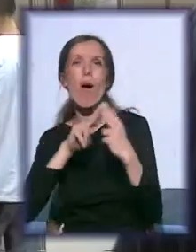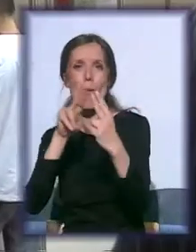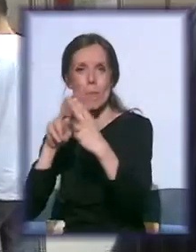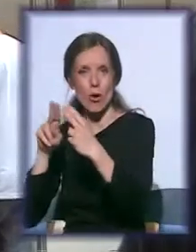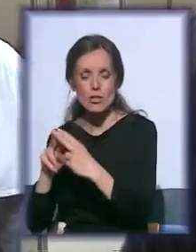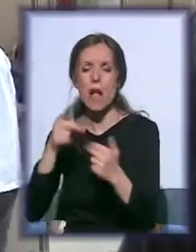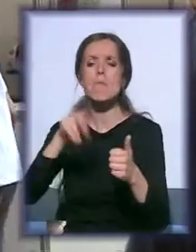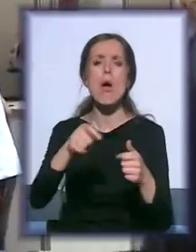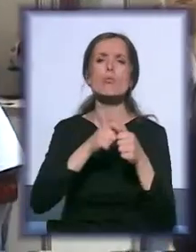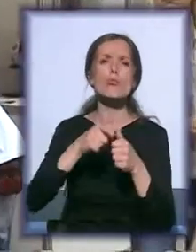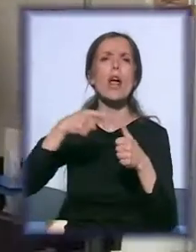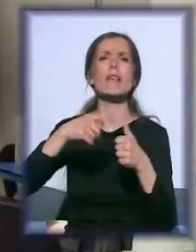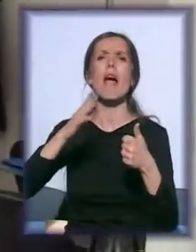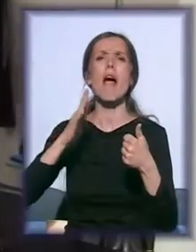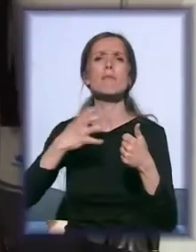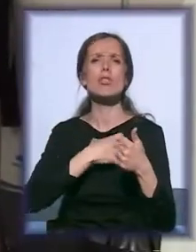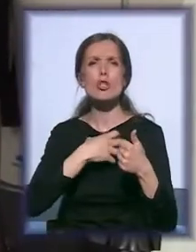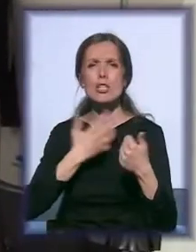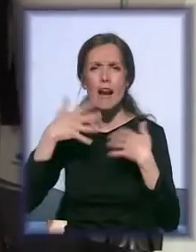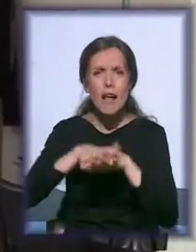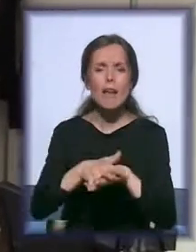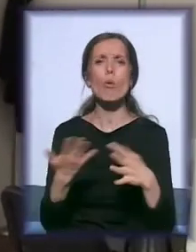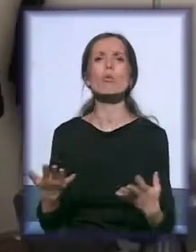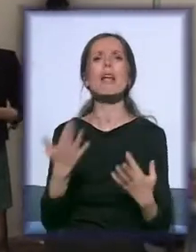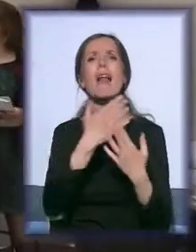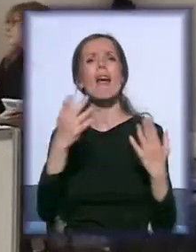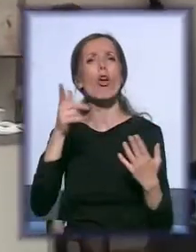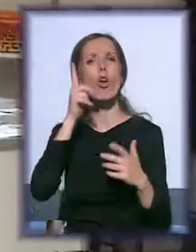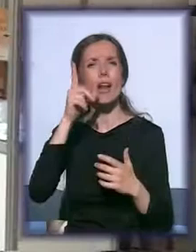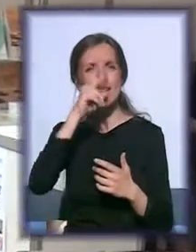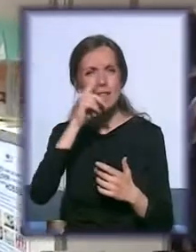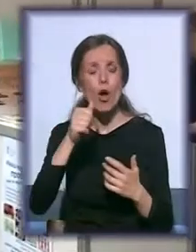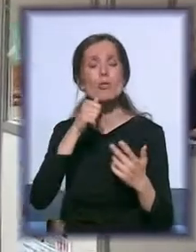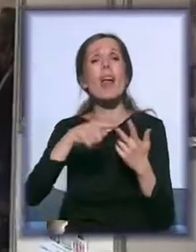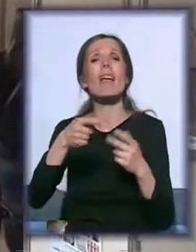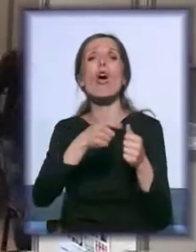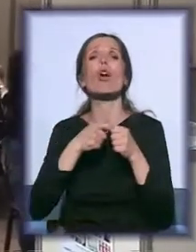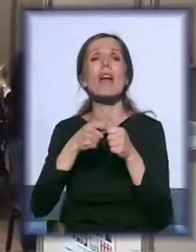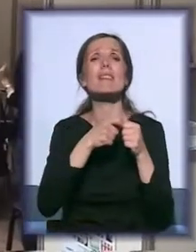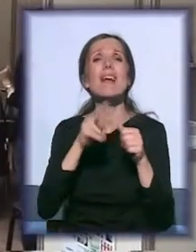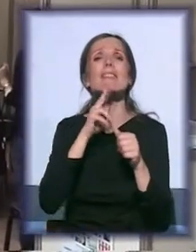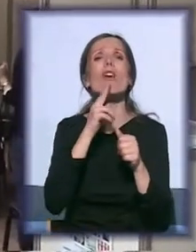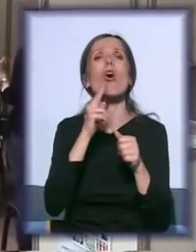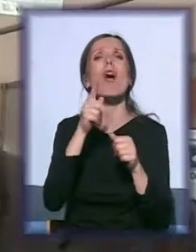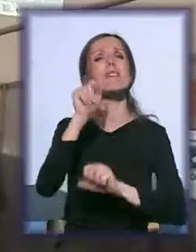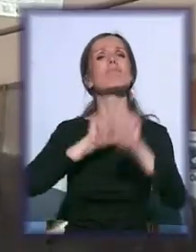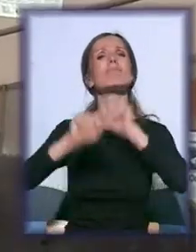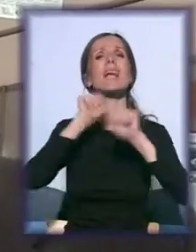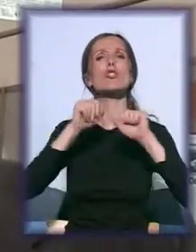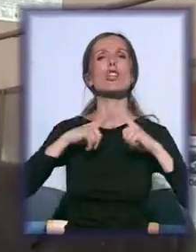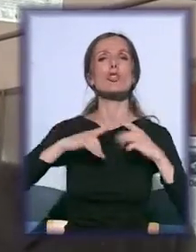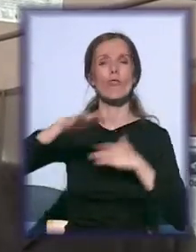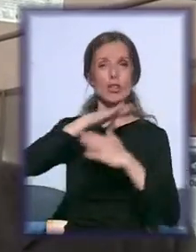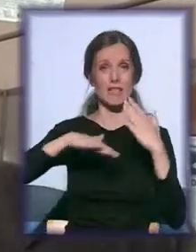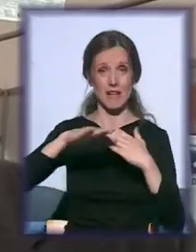se bave socijalnom inkluzijom, organizacije nekoliko gradskih opština i organizacije koje se bave zaštitom životne sredine. Ovo je